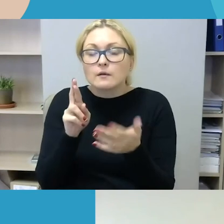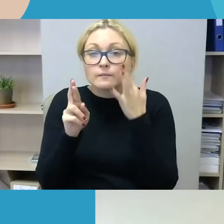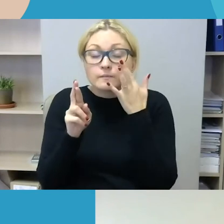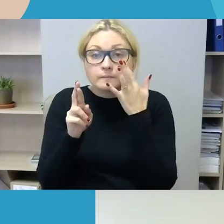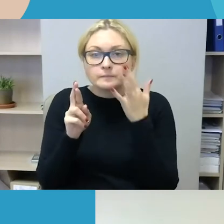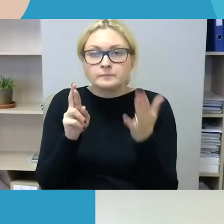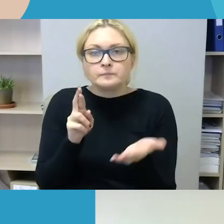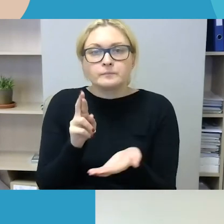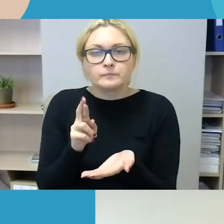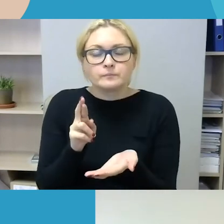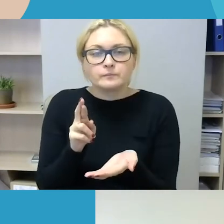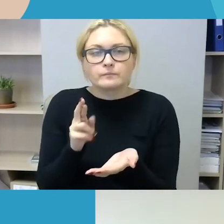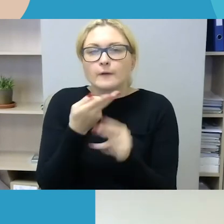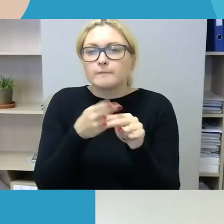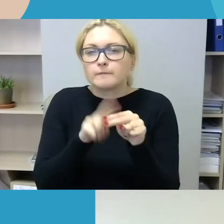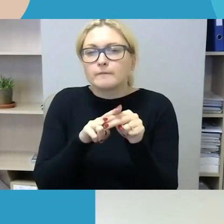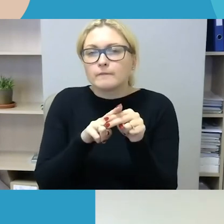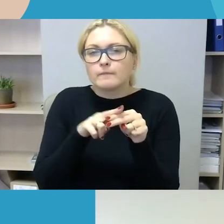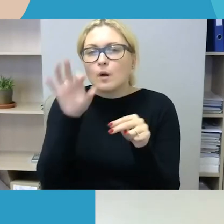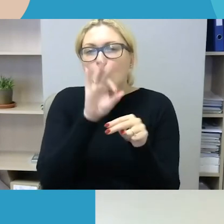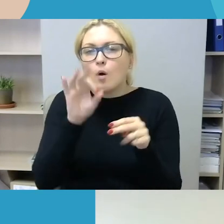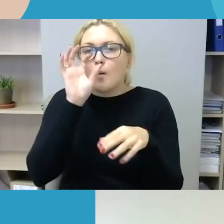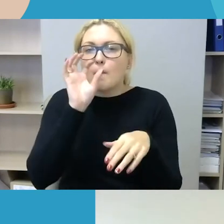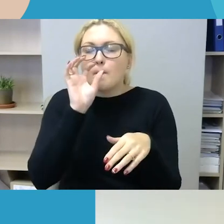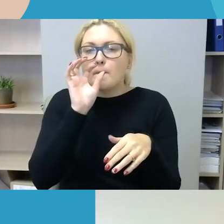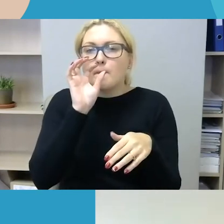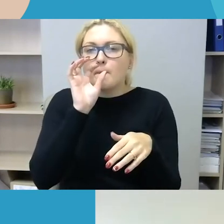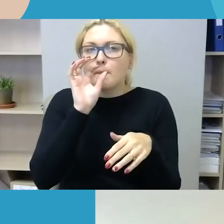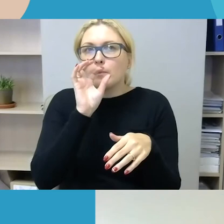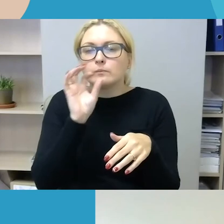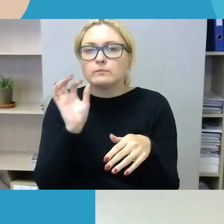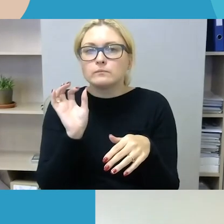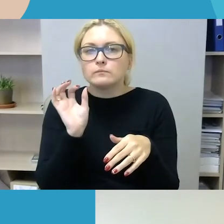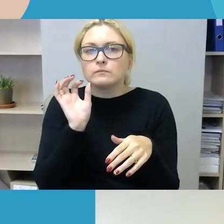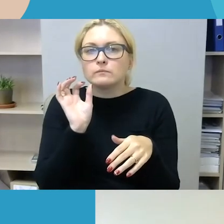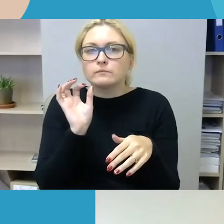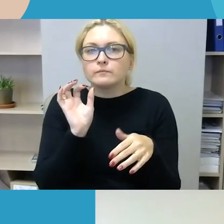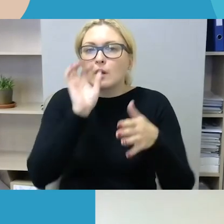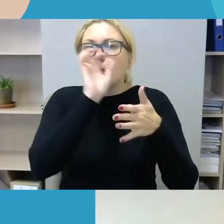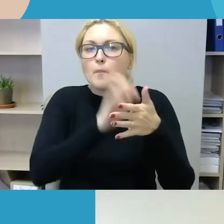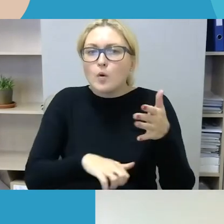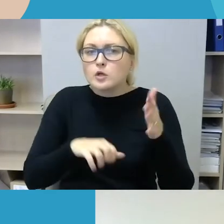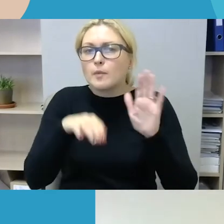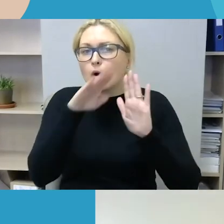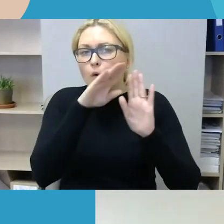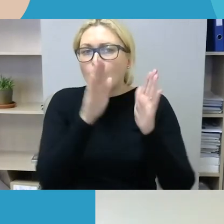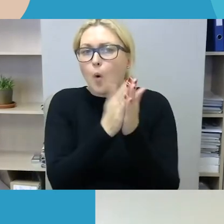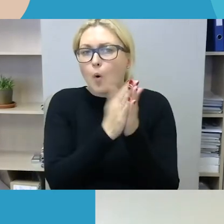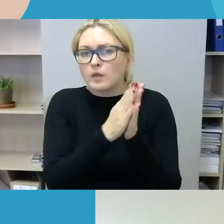skirtingų požiūrių. Tačiau tai, kaip visa tai yra parašyta, be abejo, tai yra surašyta tam tikra